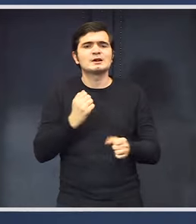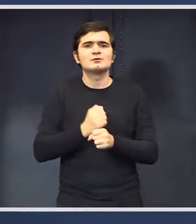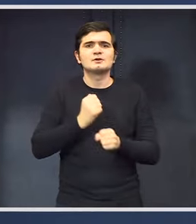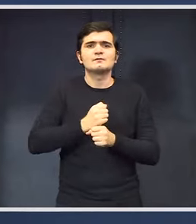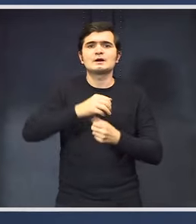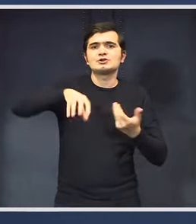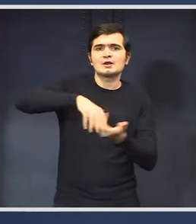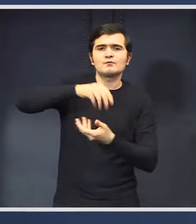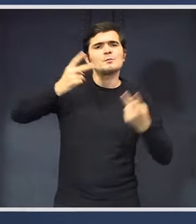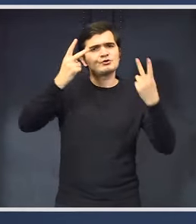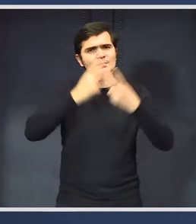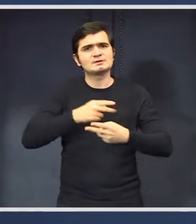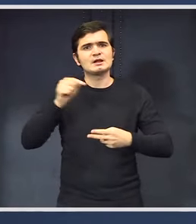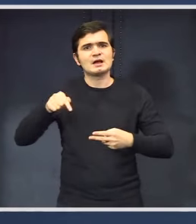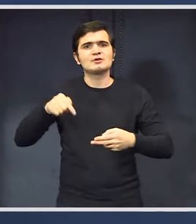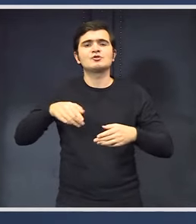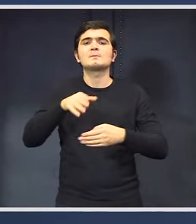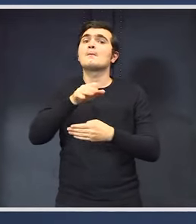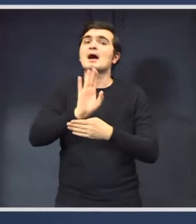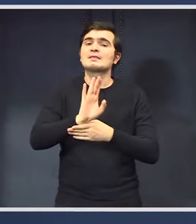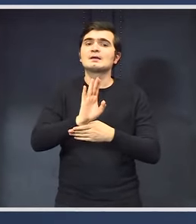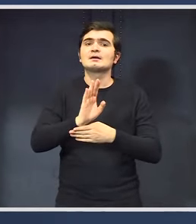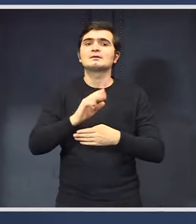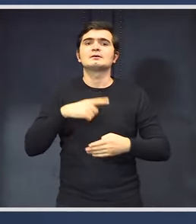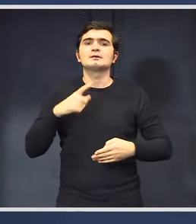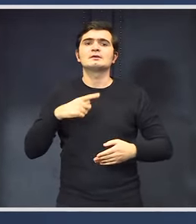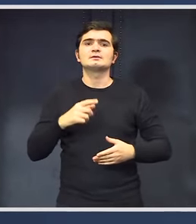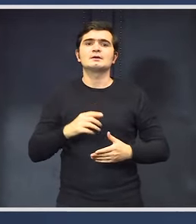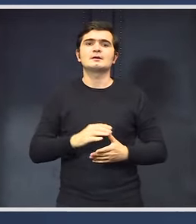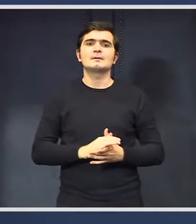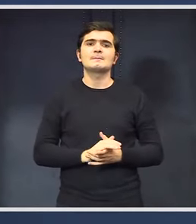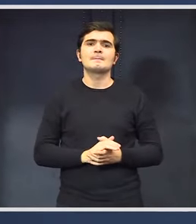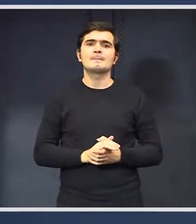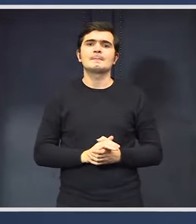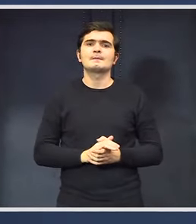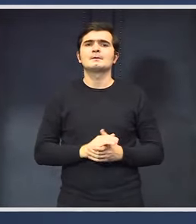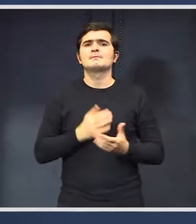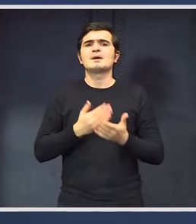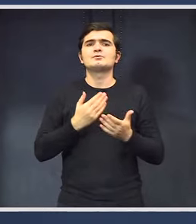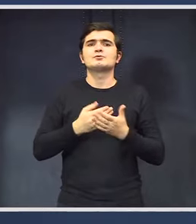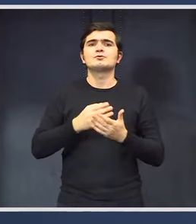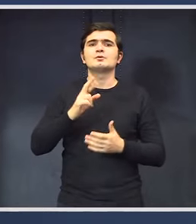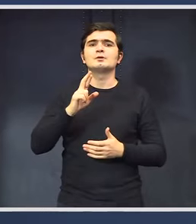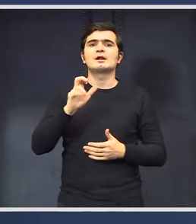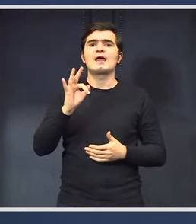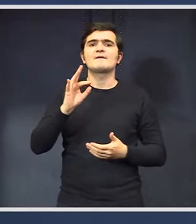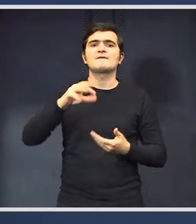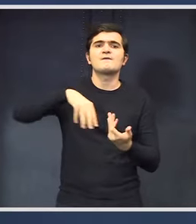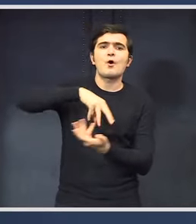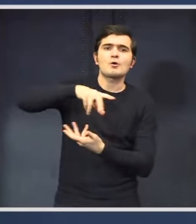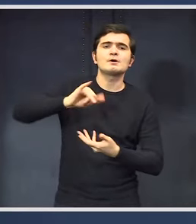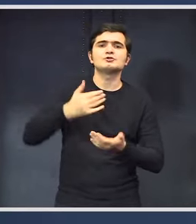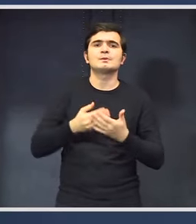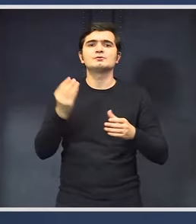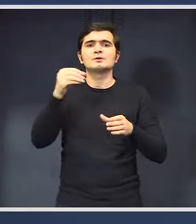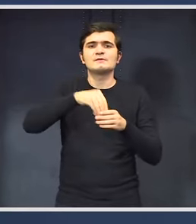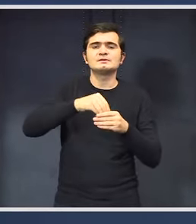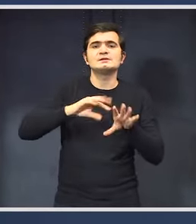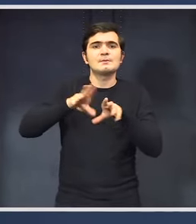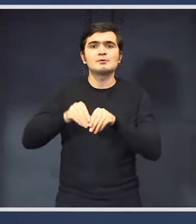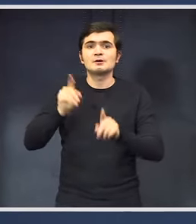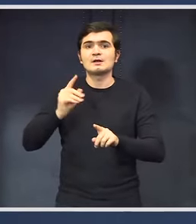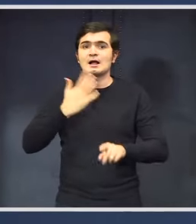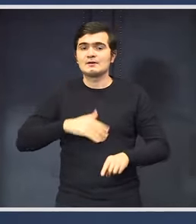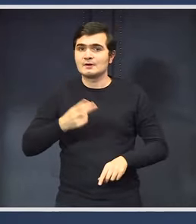acest lucru. Dar acest mandat este, din primul moment am spus că este un mandat a reformei și al investițiilor. Merg mână-n mână. Dacă vrei să ai bani de